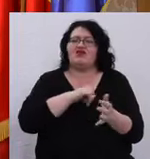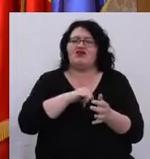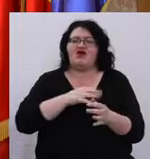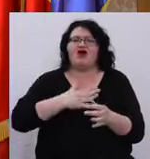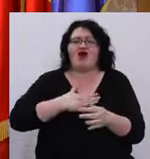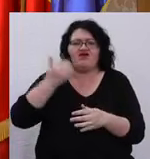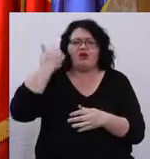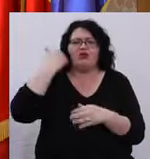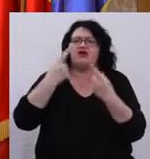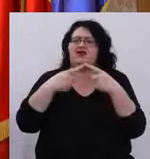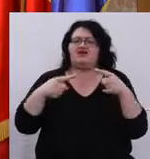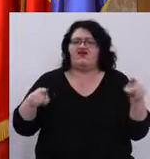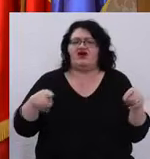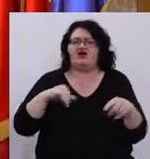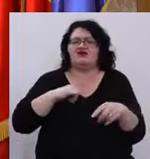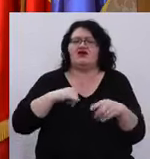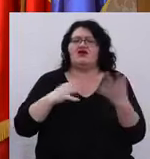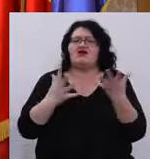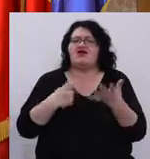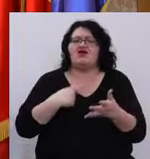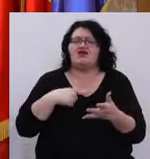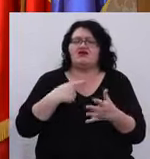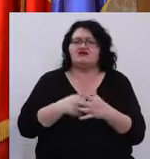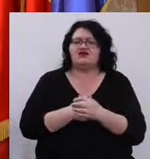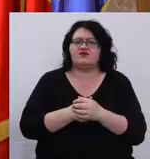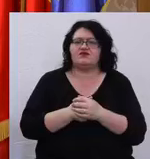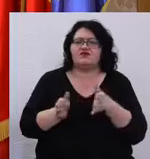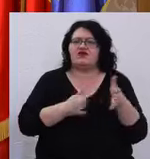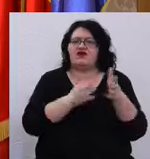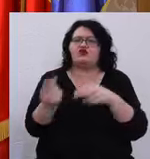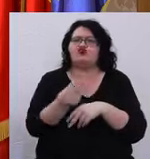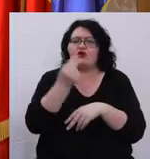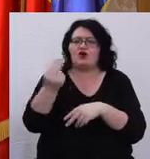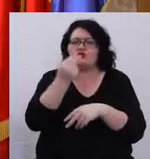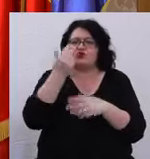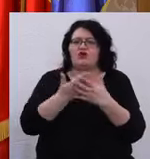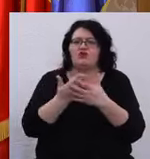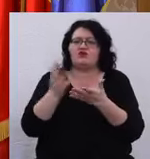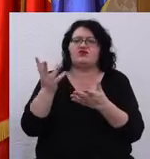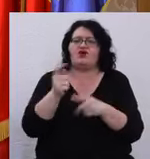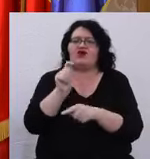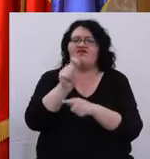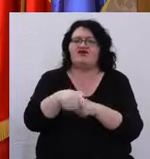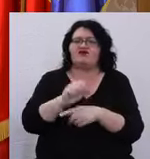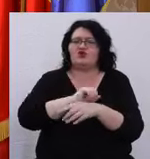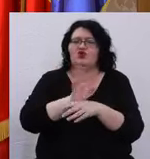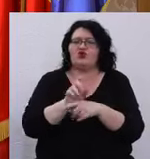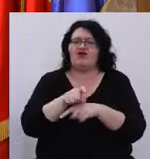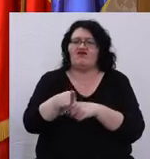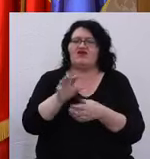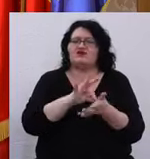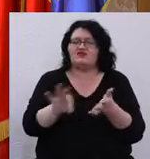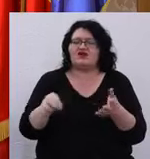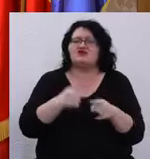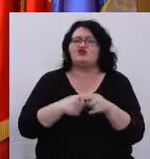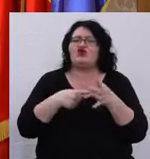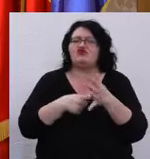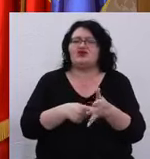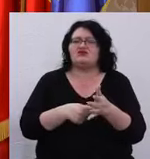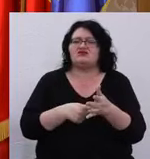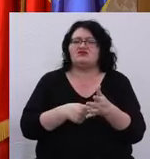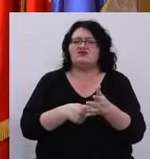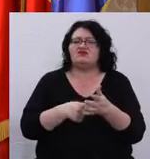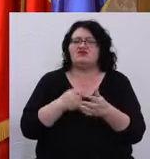avem păreri diferite despre care este calea cea mai bună de a învinge acest virus și această